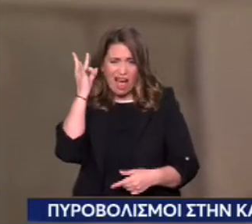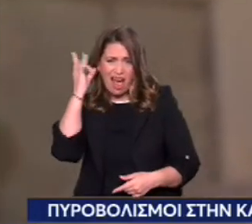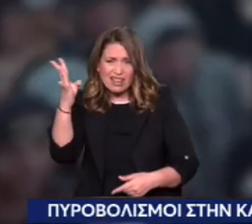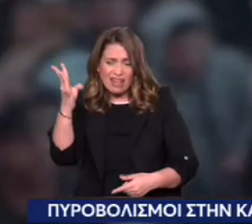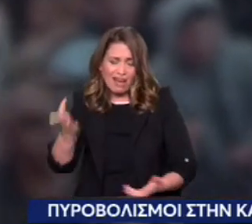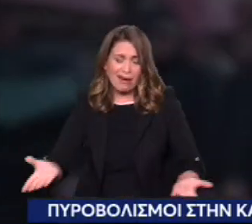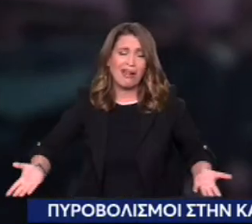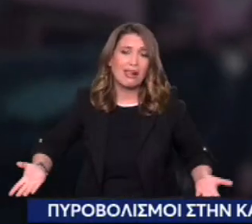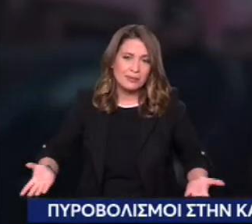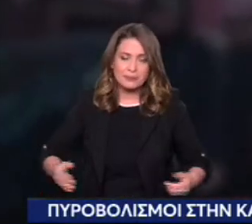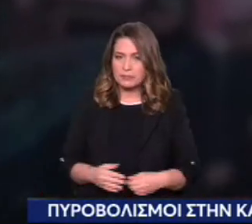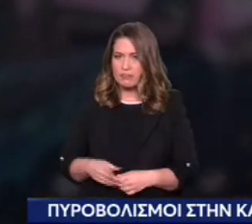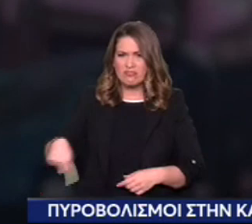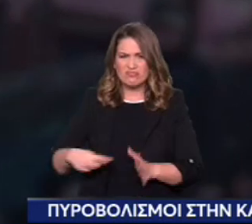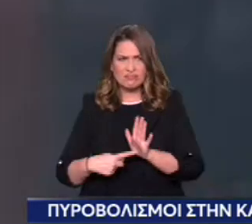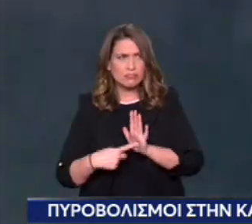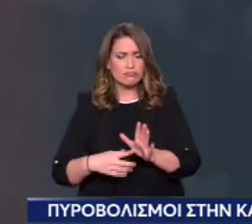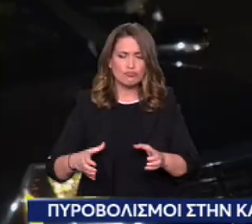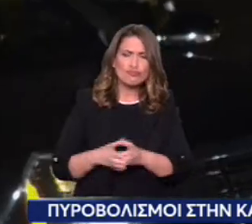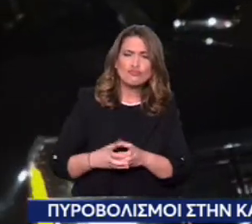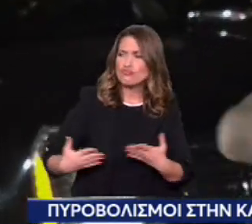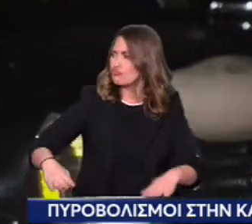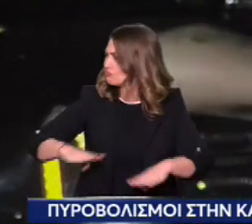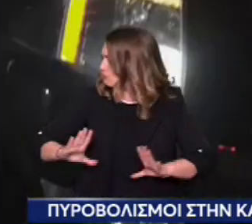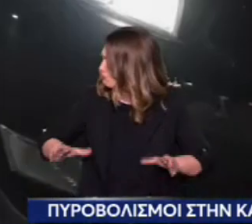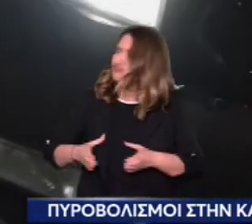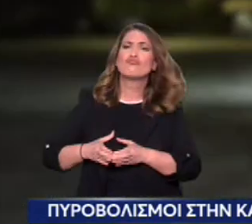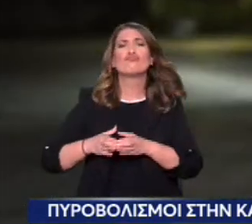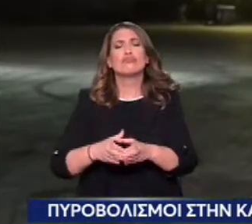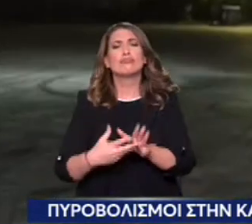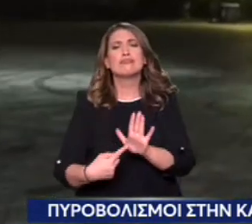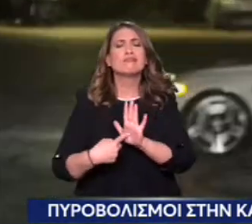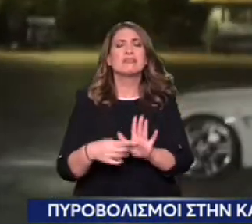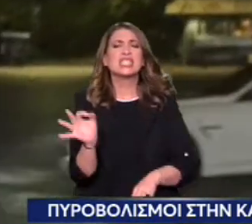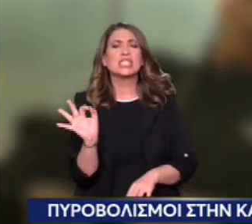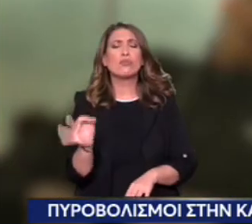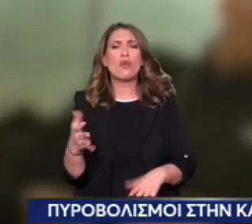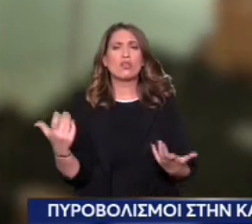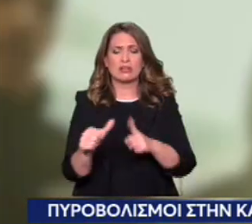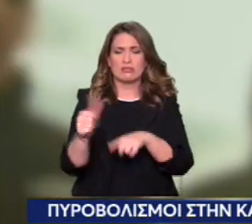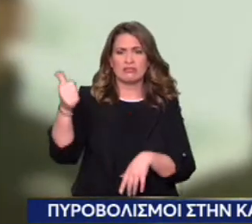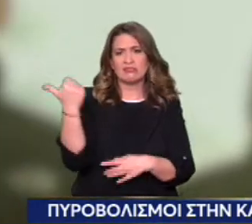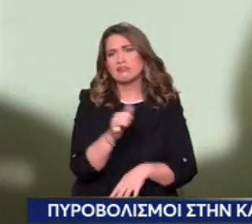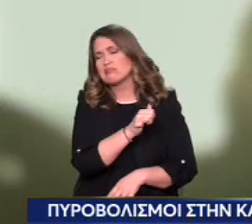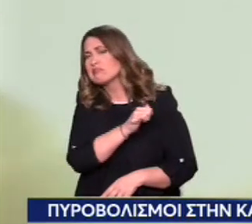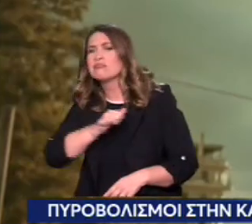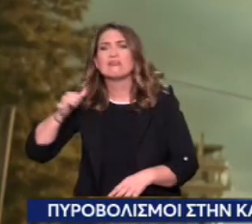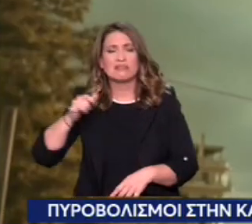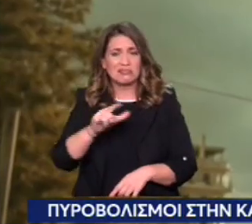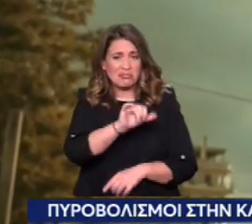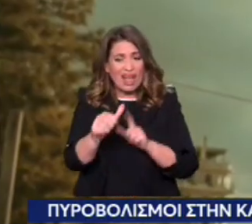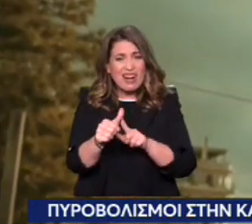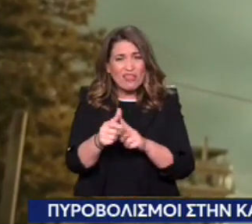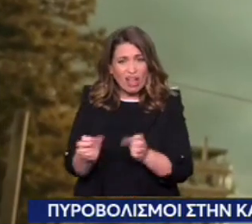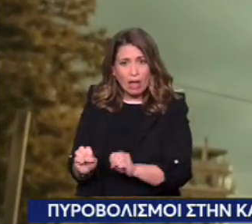Λειτουργούν σαν τάγματα εφόδου. Έχουν νοσίμα κατά τεθέν τη χειρονομία με τη φωνική μαχαιριά στο λαιμό, μαχαιριά που τη μαθαίνουν ακόμη και σε